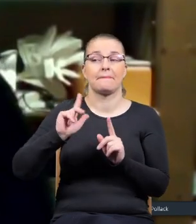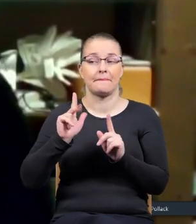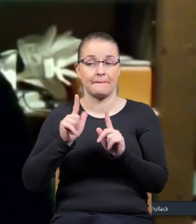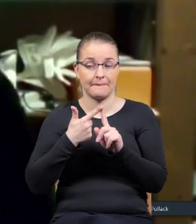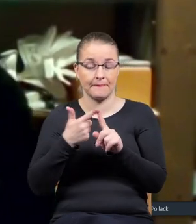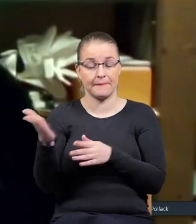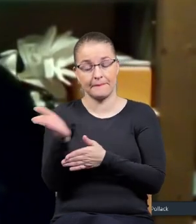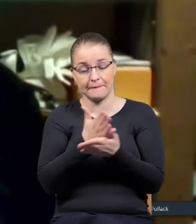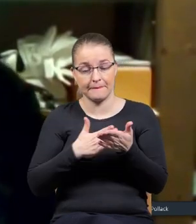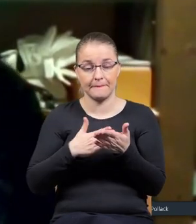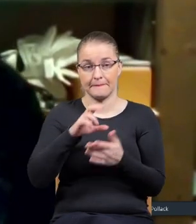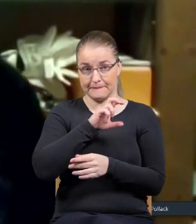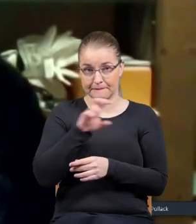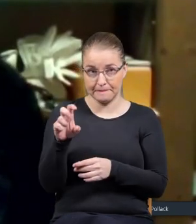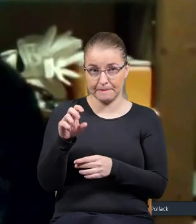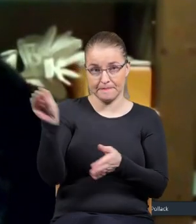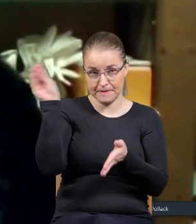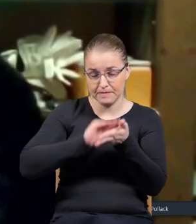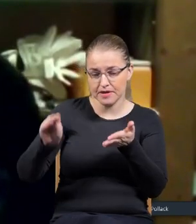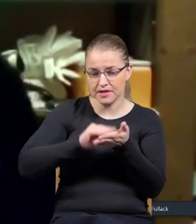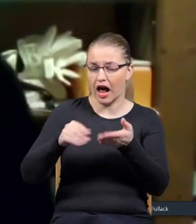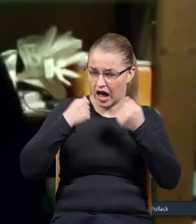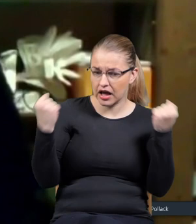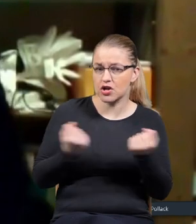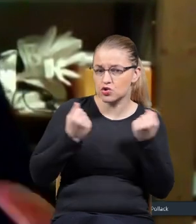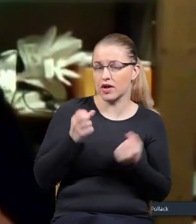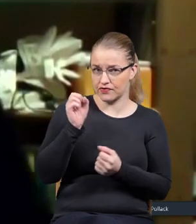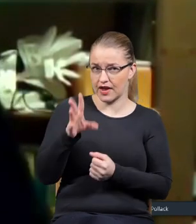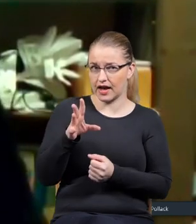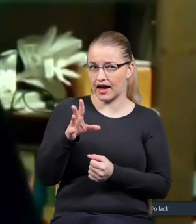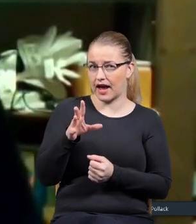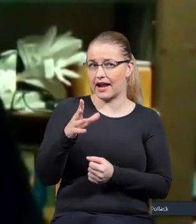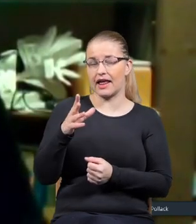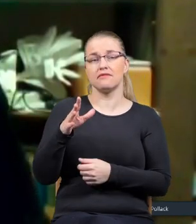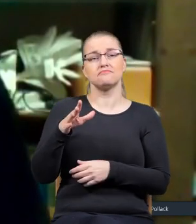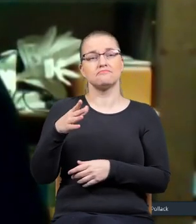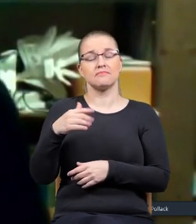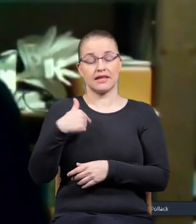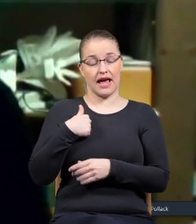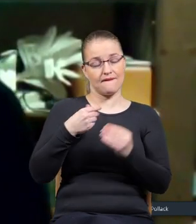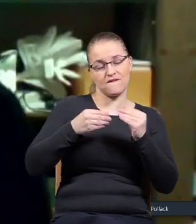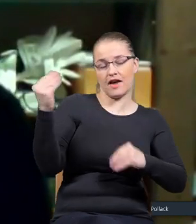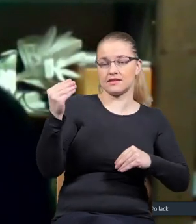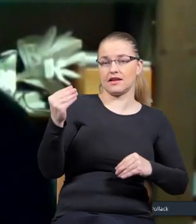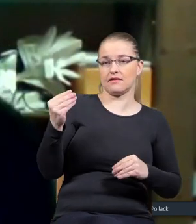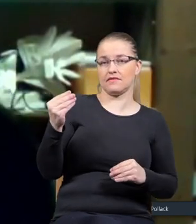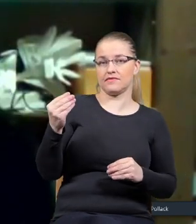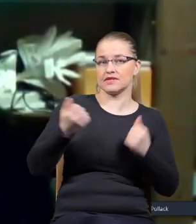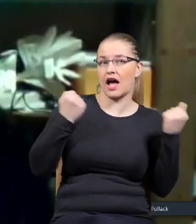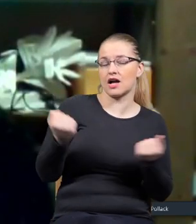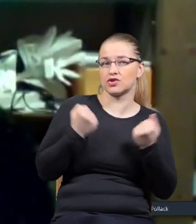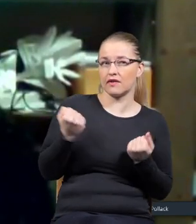na pisaniu jest zaangażowany, ale nie tak duże jak ja na przykład, prawda? Ja czuję po prostu no